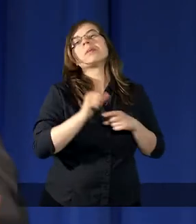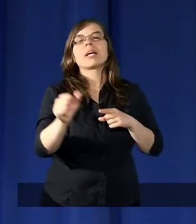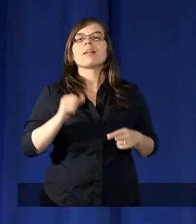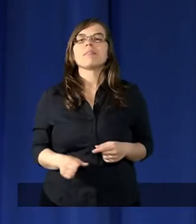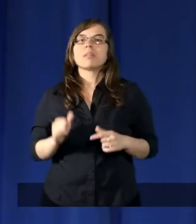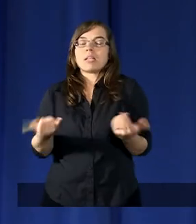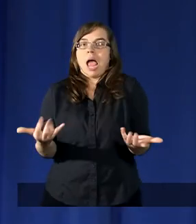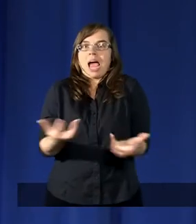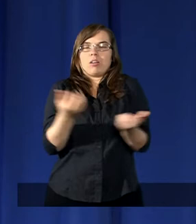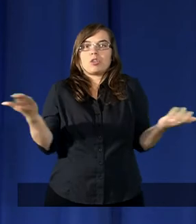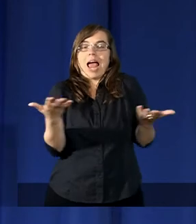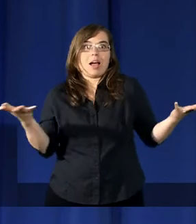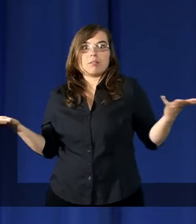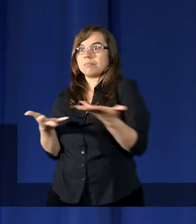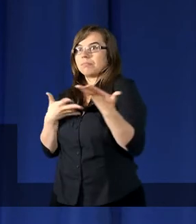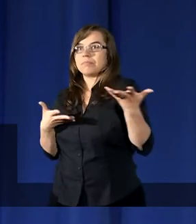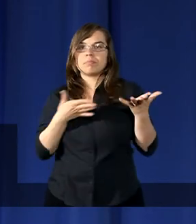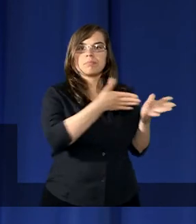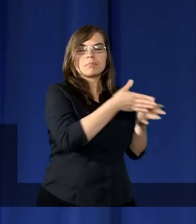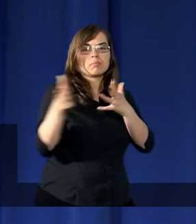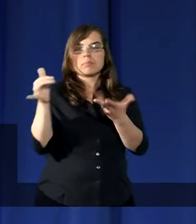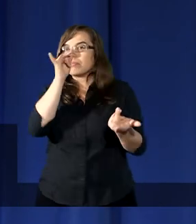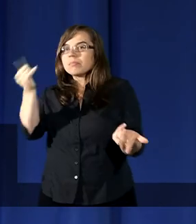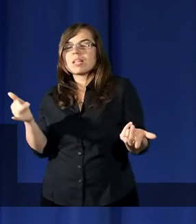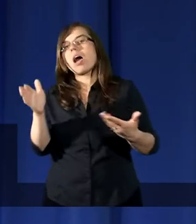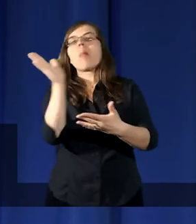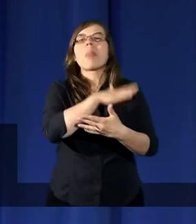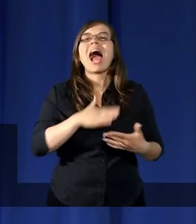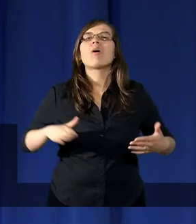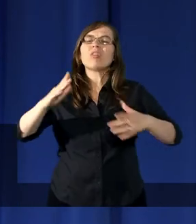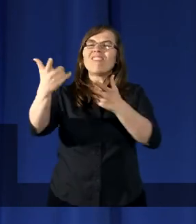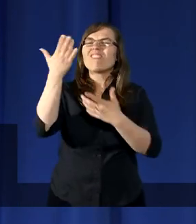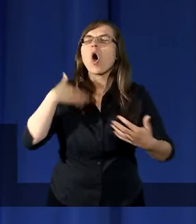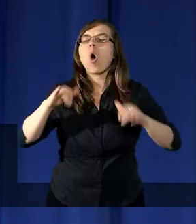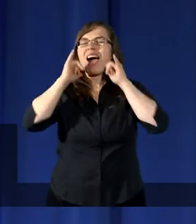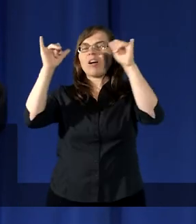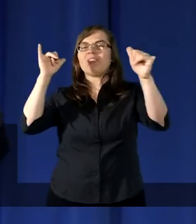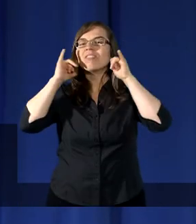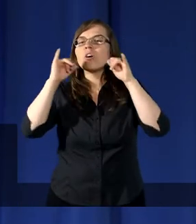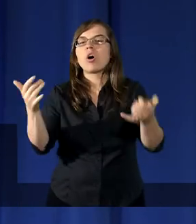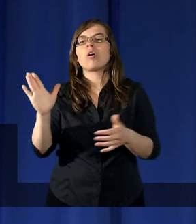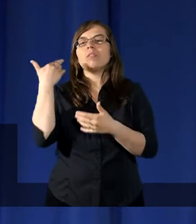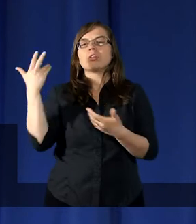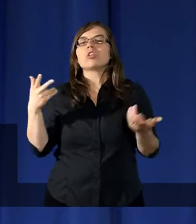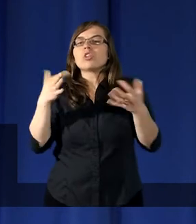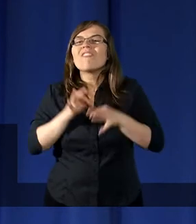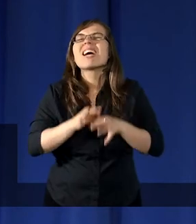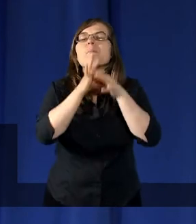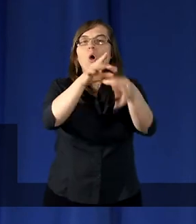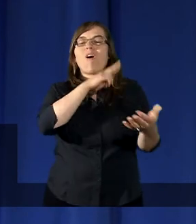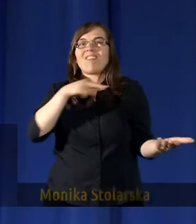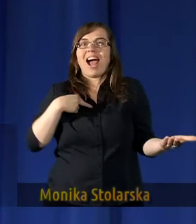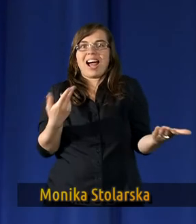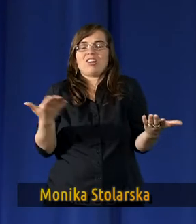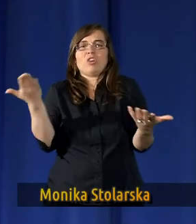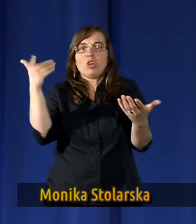Jaki ratunek? Naród wołał, po coś nas wyprowadzi, żebyśmy tu